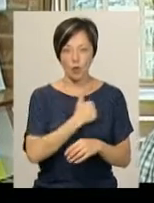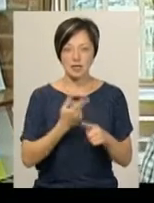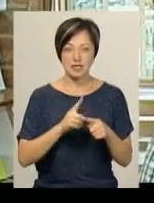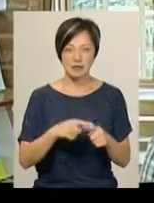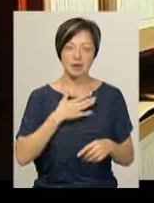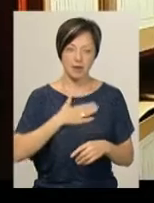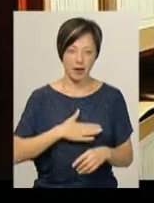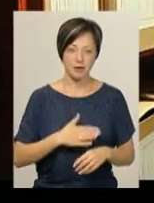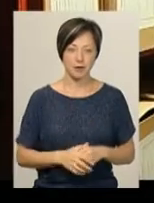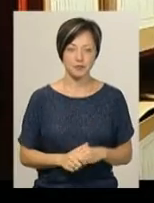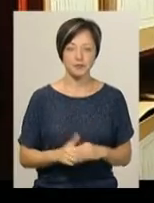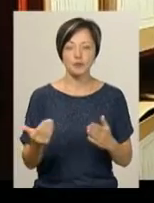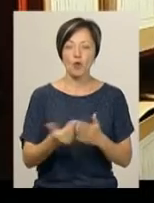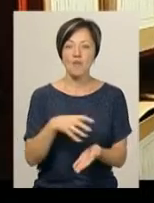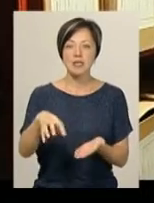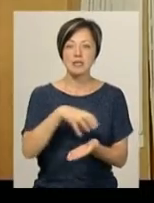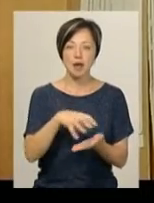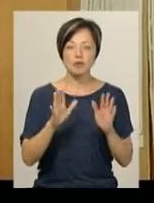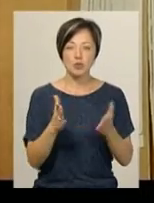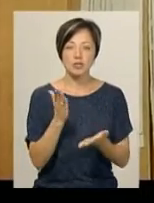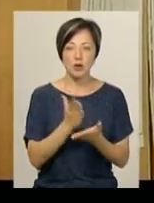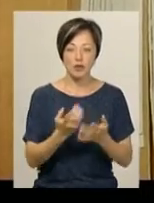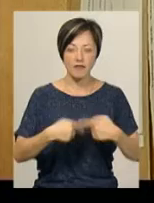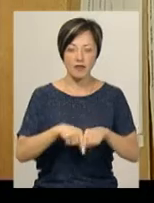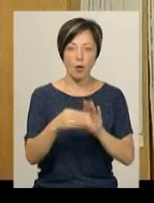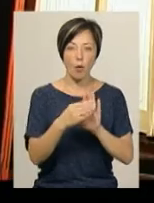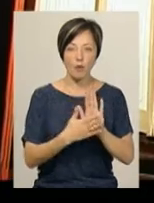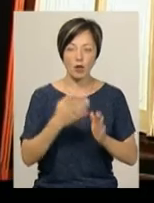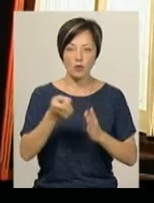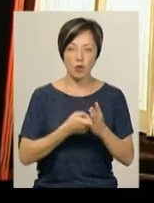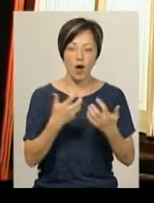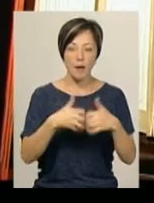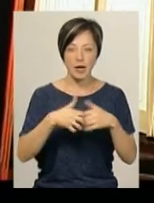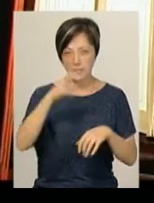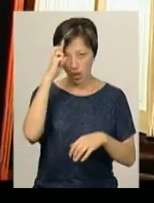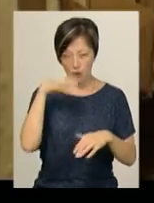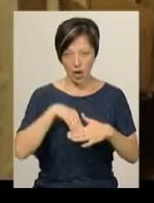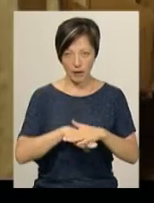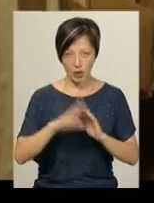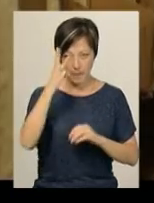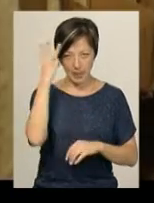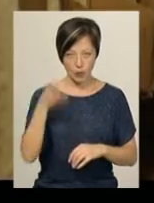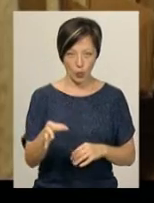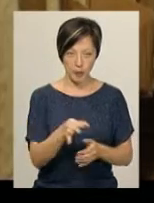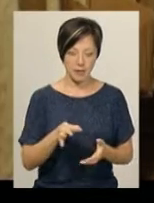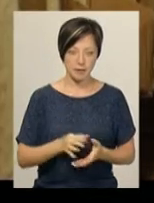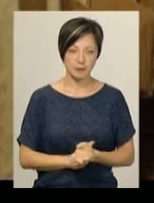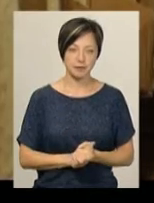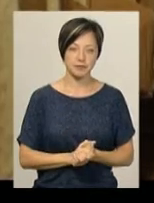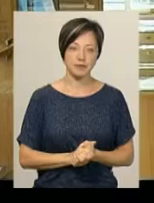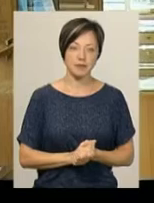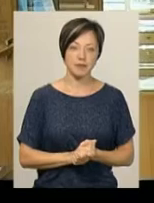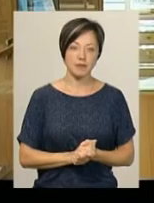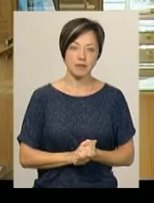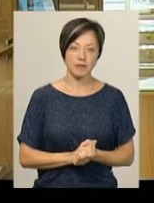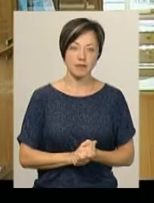мені дуже приємно. Новий сканер буде знаходитися у відділі обліку та довідкового апарату Державного архіву Хмельницької області. Довідковий